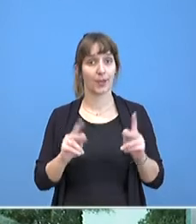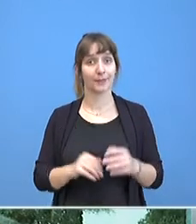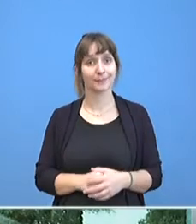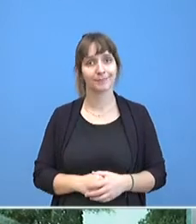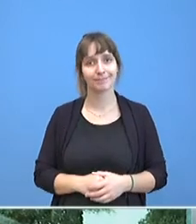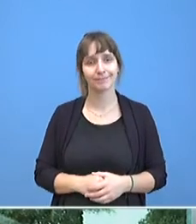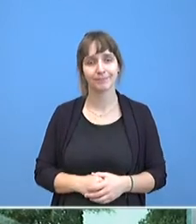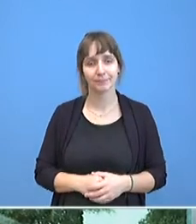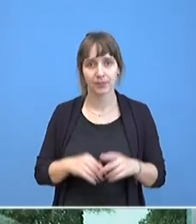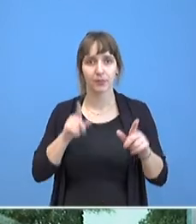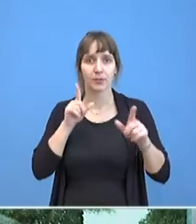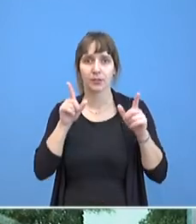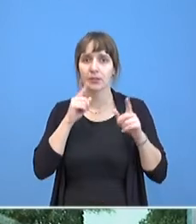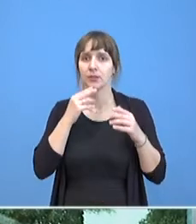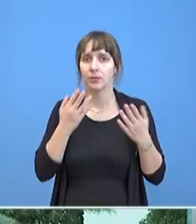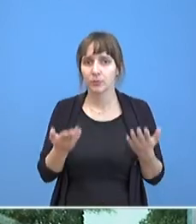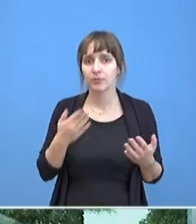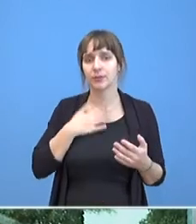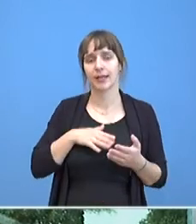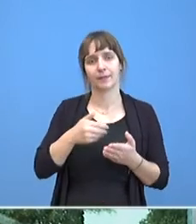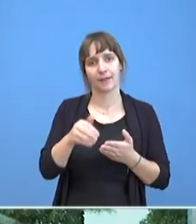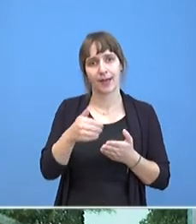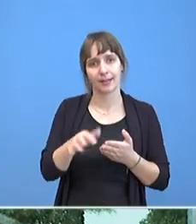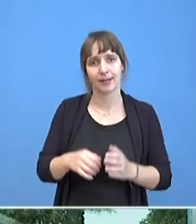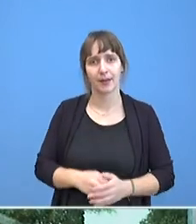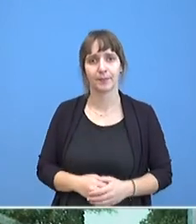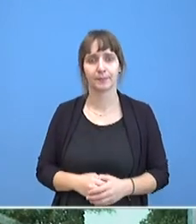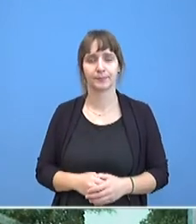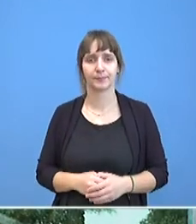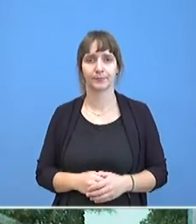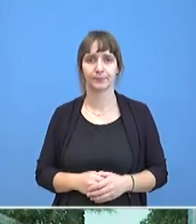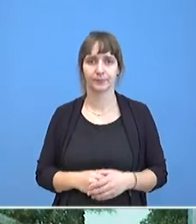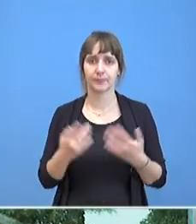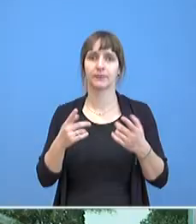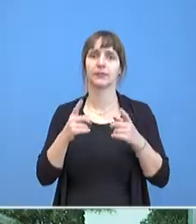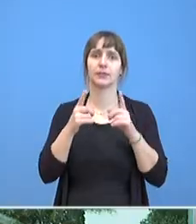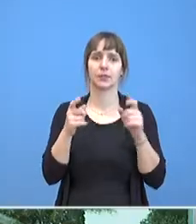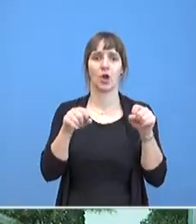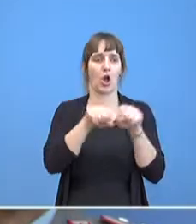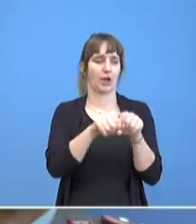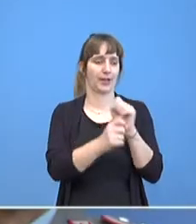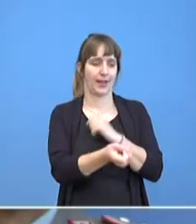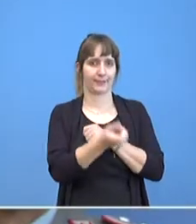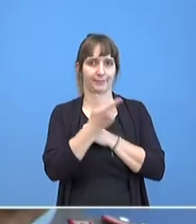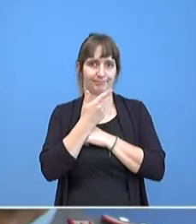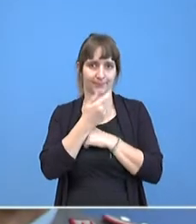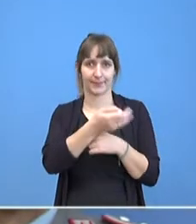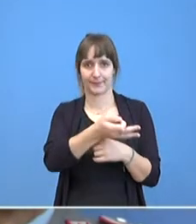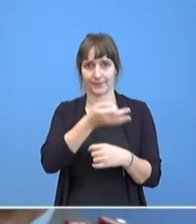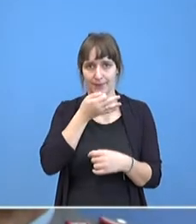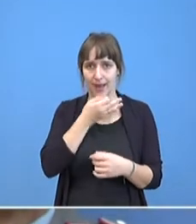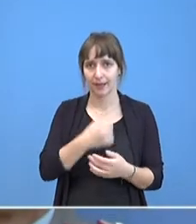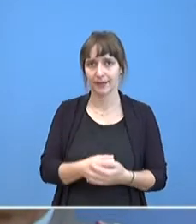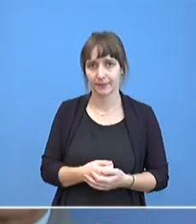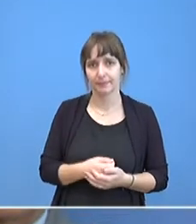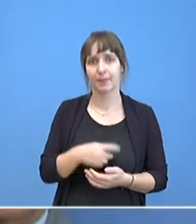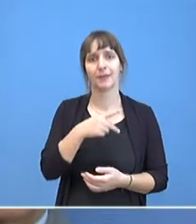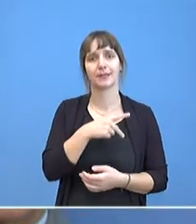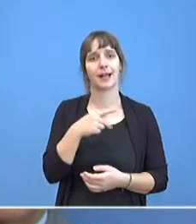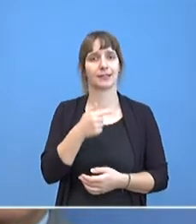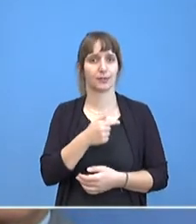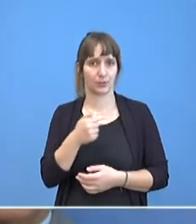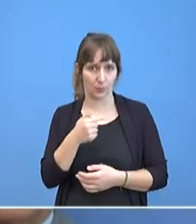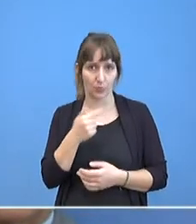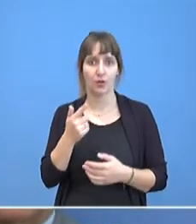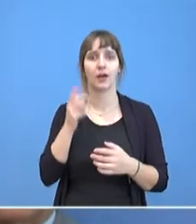Dann möchte ich gerne weitermachen mit einer Online-Frage von Pascal Thibault, Radio France